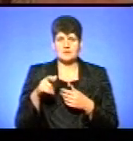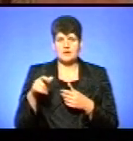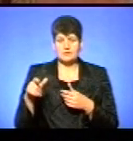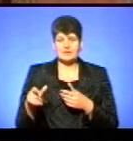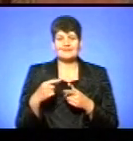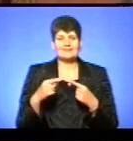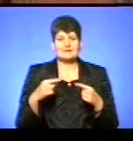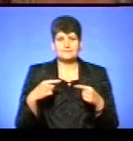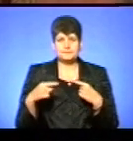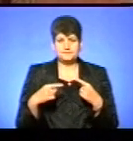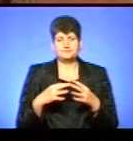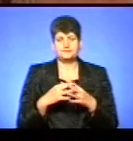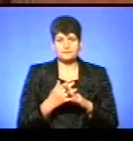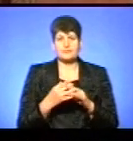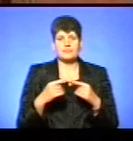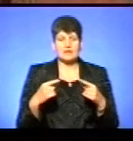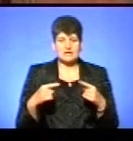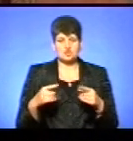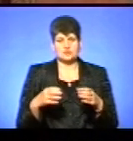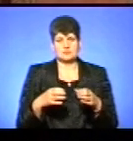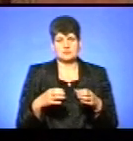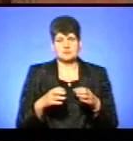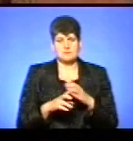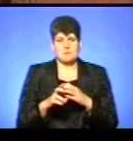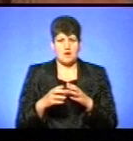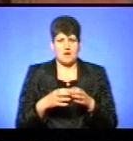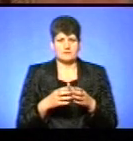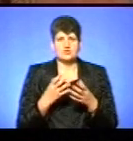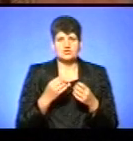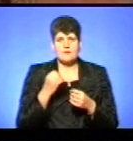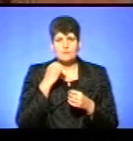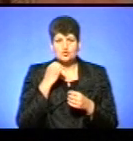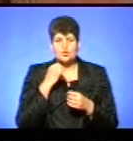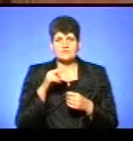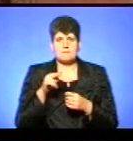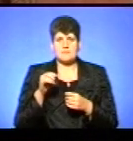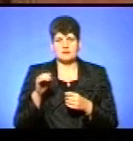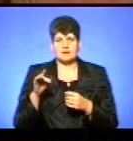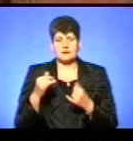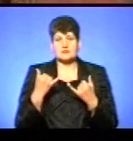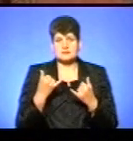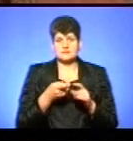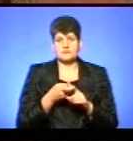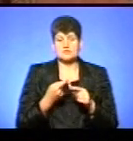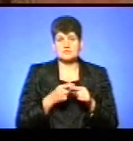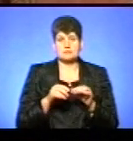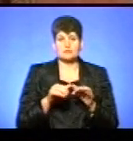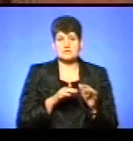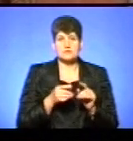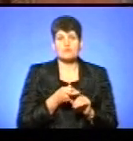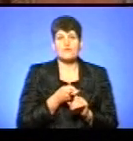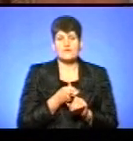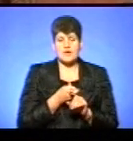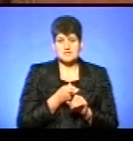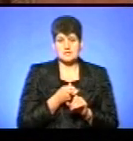в інших селах, на інших парафіях, де на сьогоднішній день ще Московський патріархат. Але зараз в зв'язку з цими процесами, пов'язаними